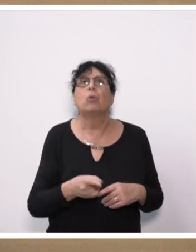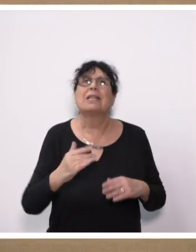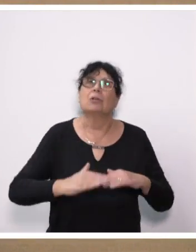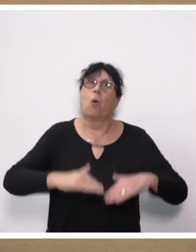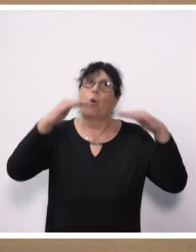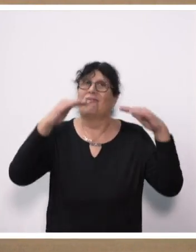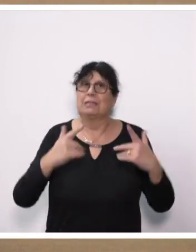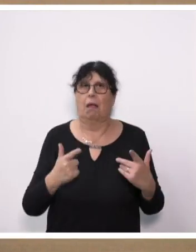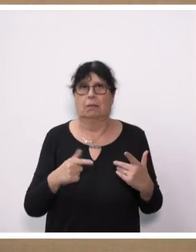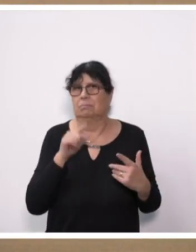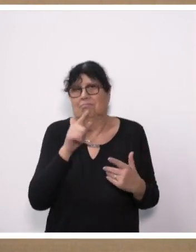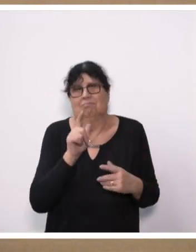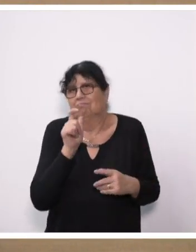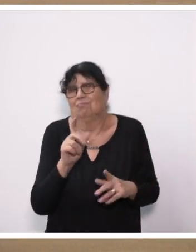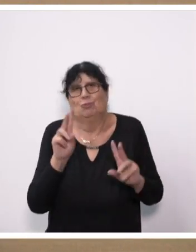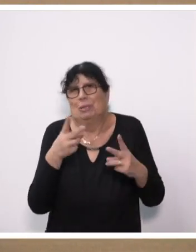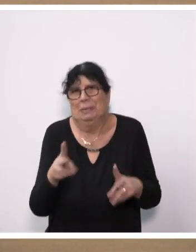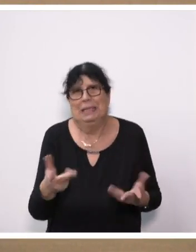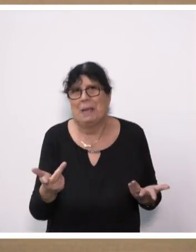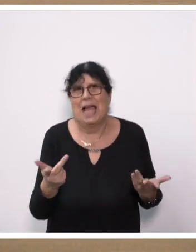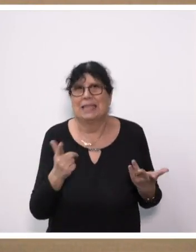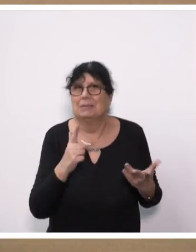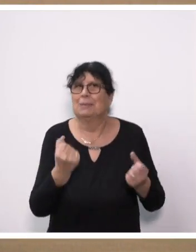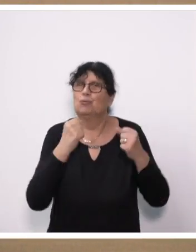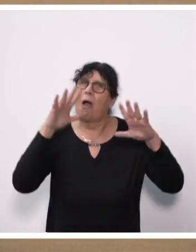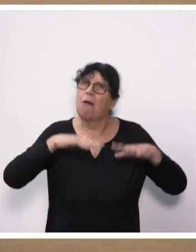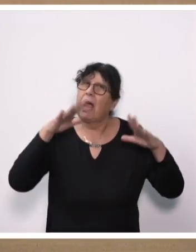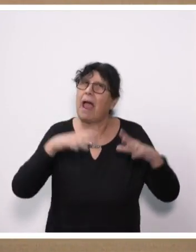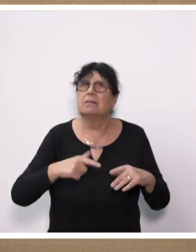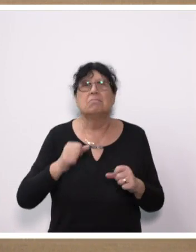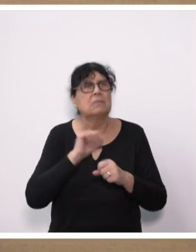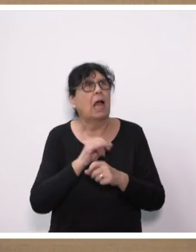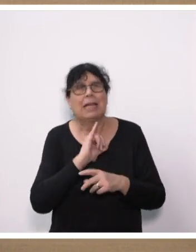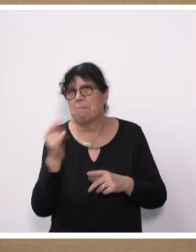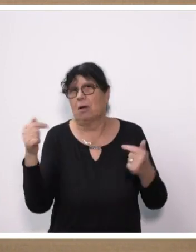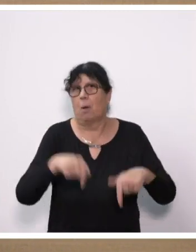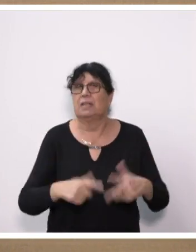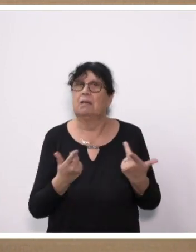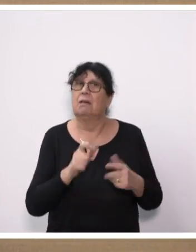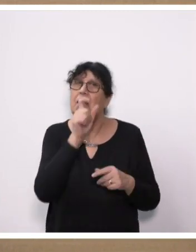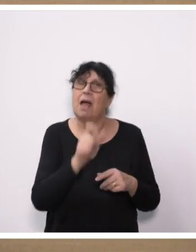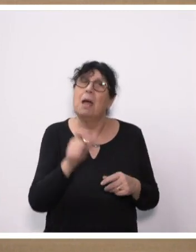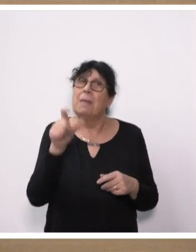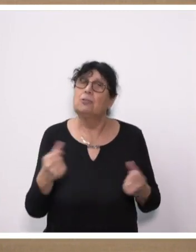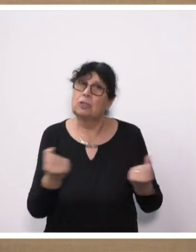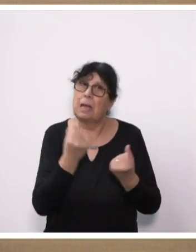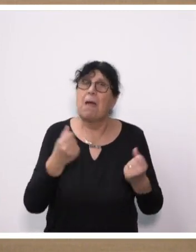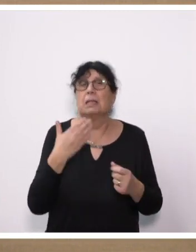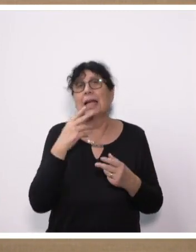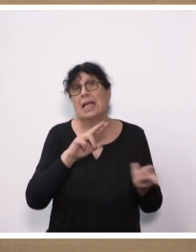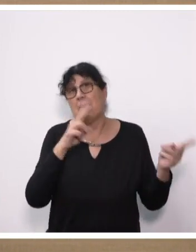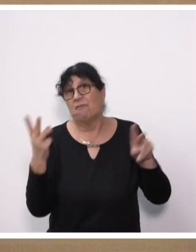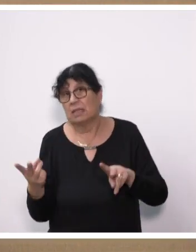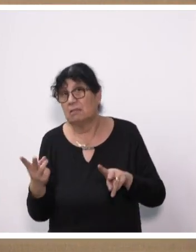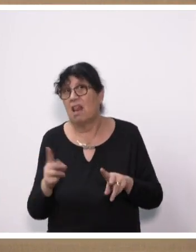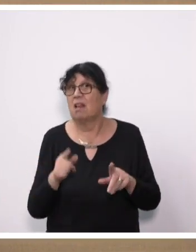längst irreführend. Starkregenereignisse können jederzeit auftreten. Der menschengemachte Klimawandel erhöht das Risiko für